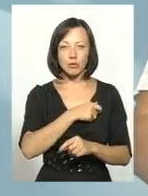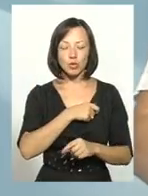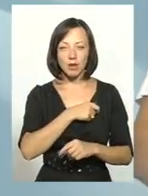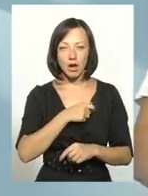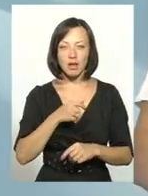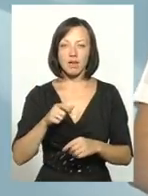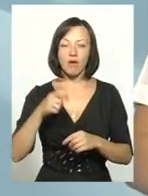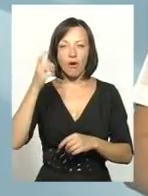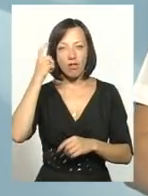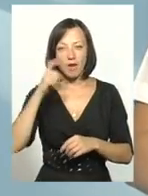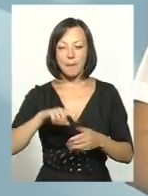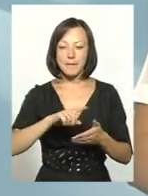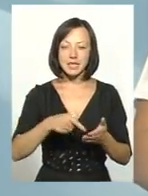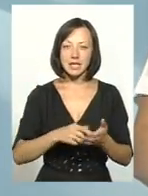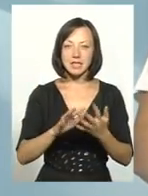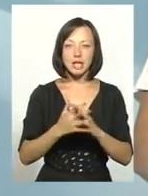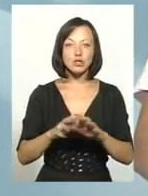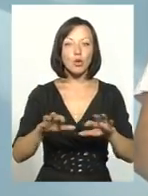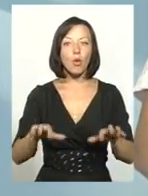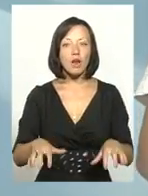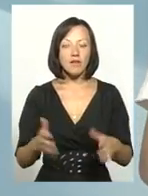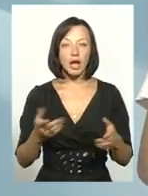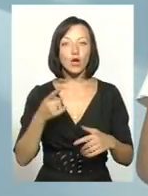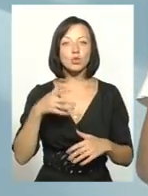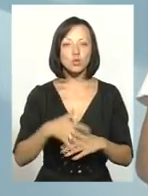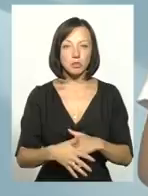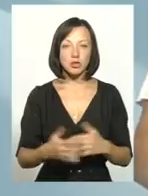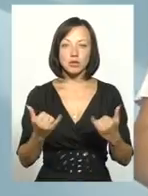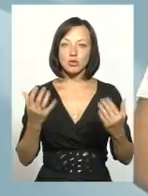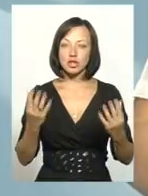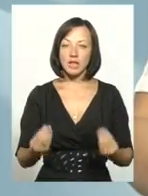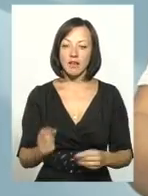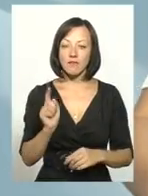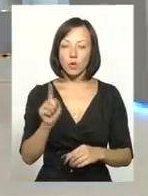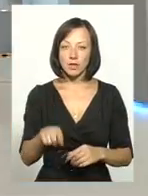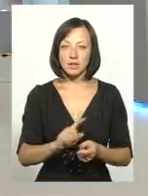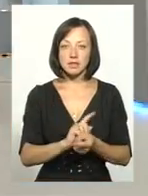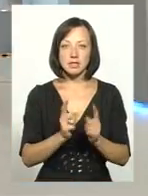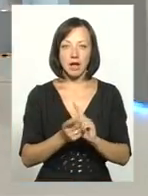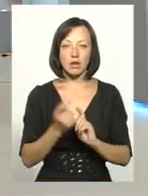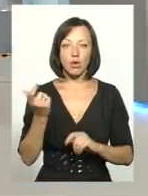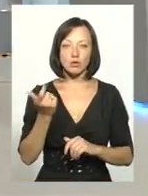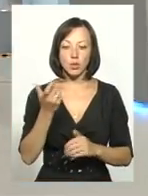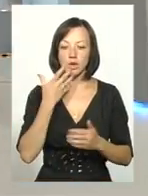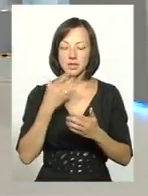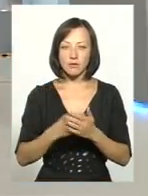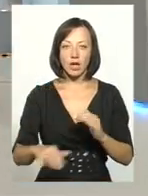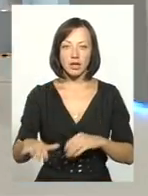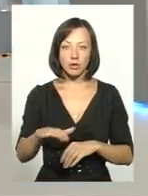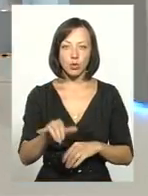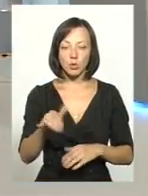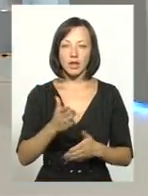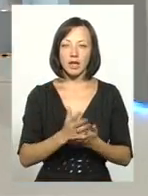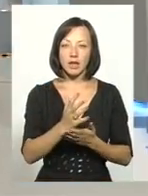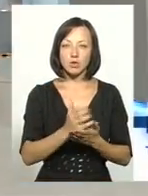в головах міських і сільських селищних гулів, які розуміють, що на сьогоднішній день вони стали господарями своєї території. В них є